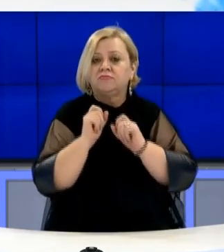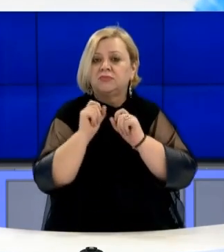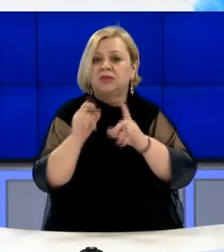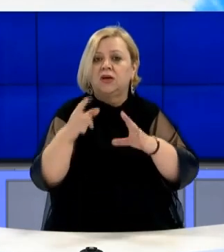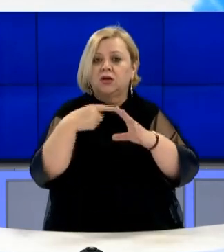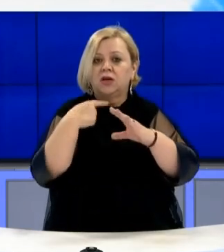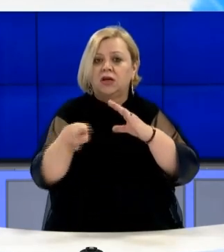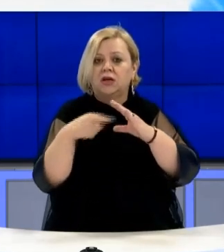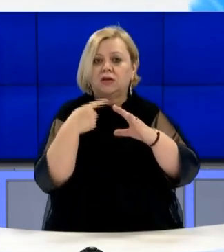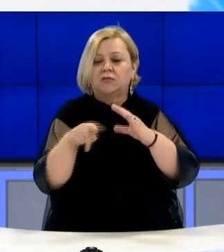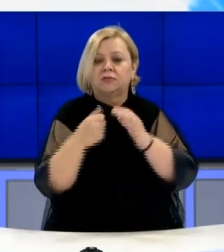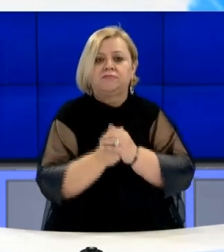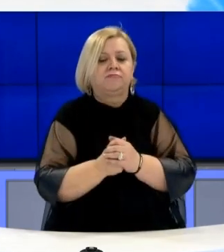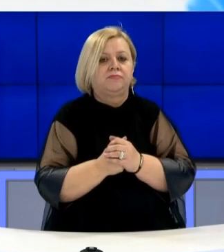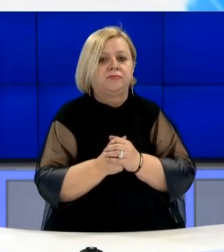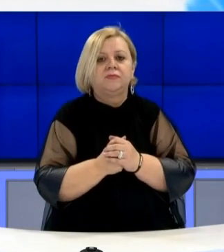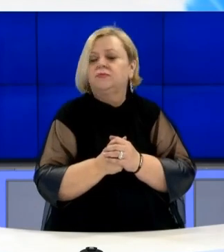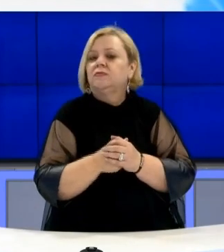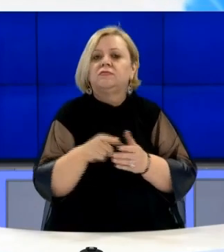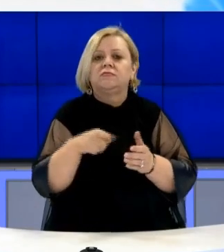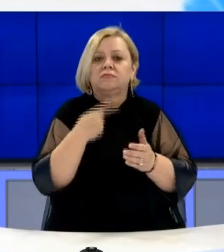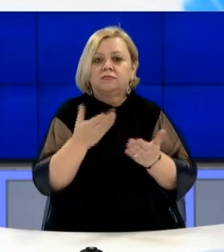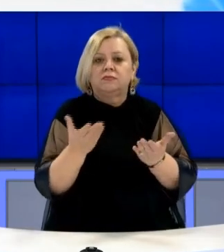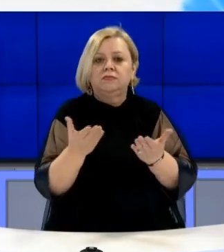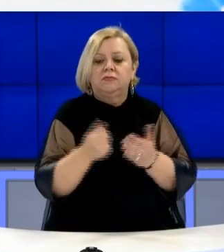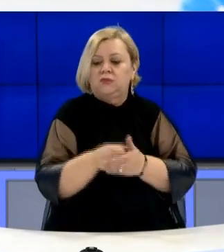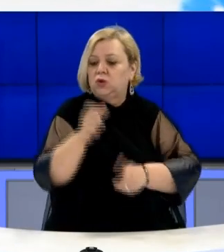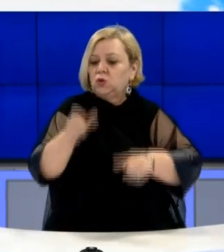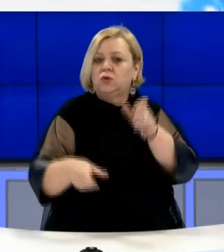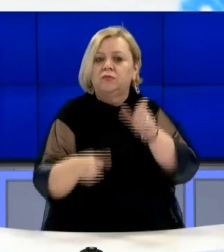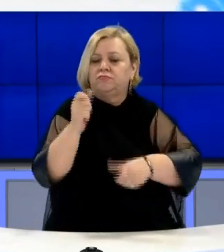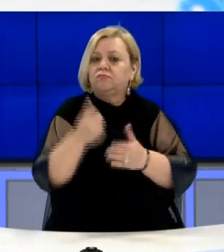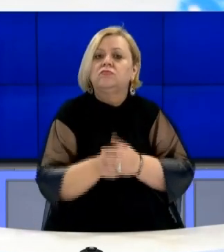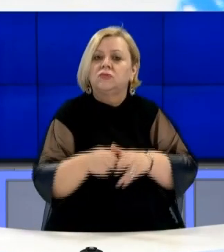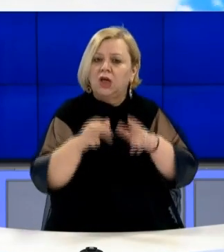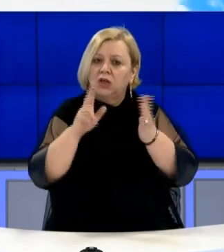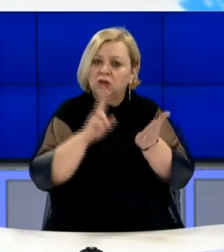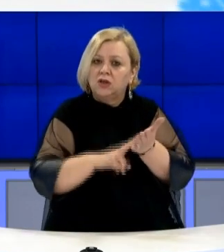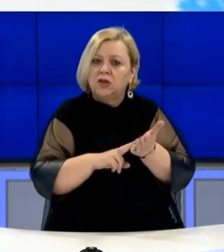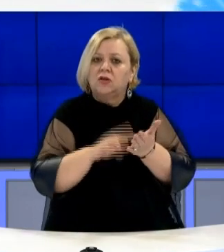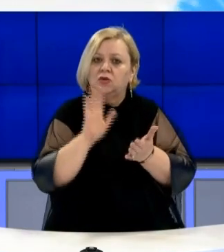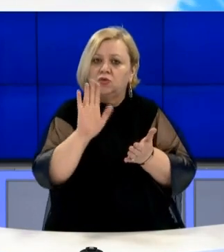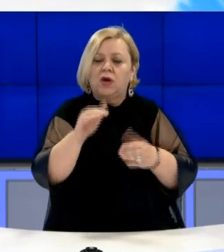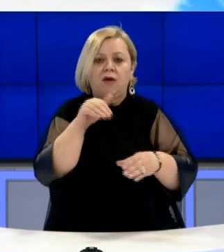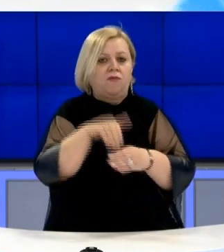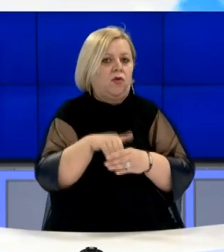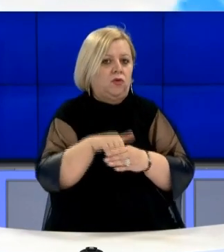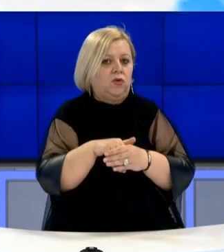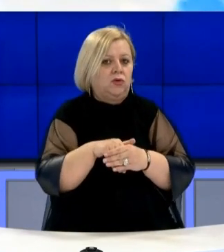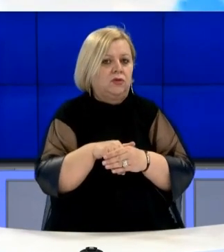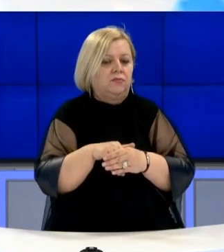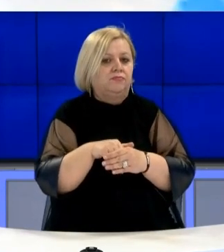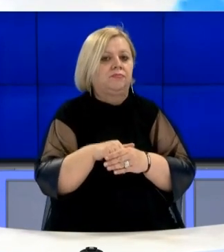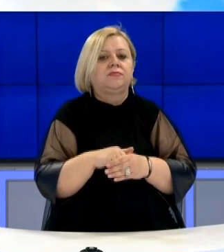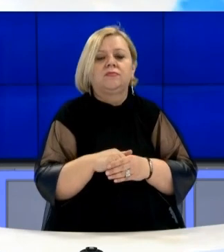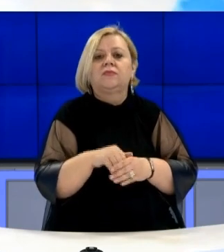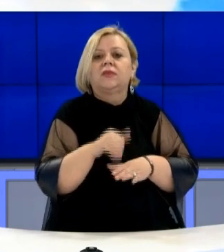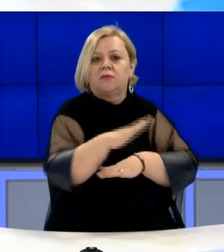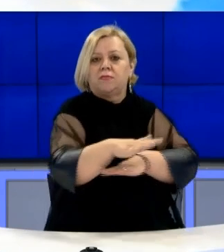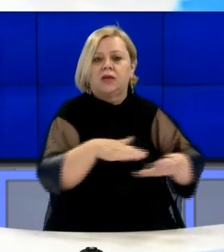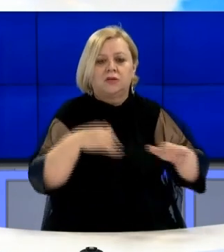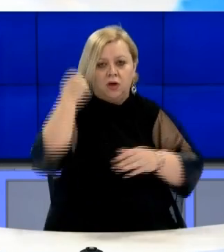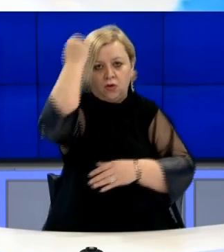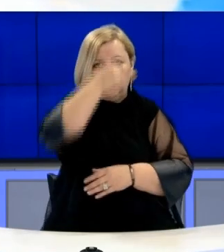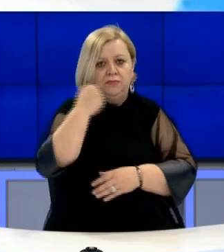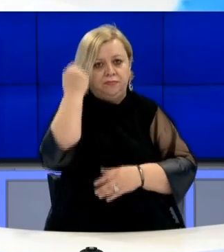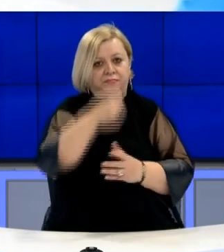mailit në adresen e bzapsit, në mënyrë që këta qëtëtar të shfrydzojnë të drejtin e tyre për të votuar në zgjedhjet e parakoshme për